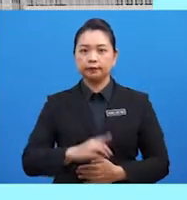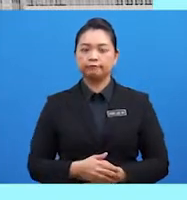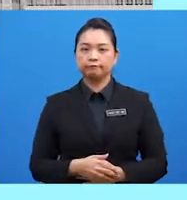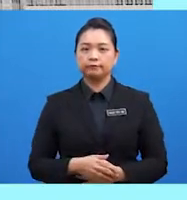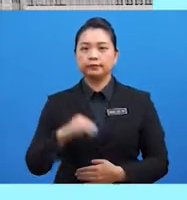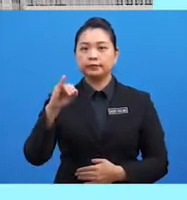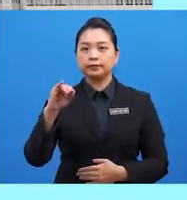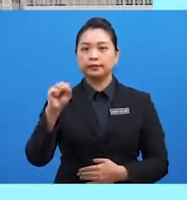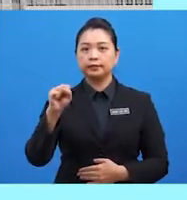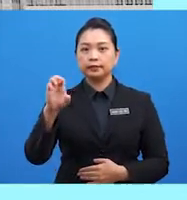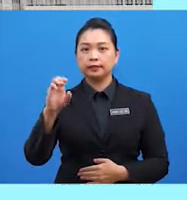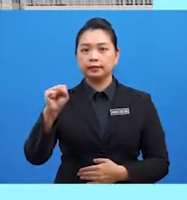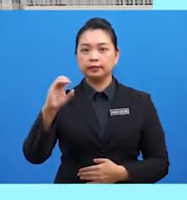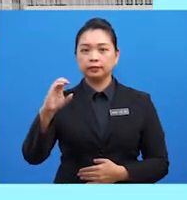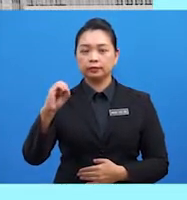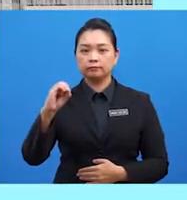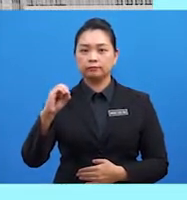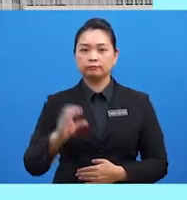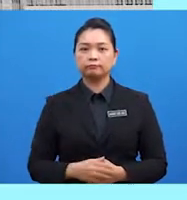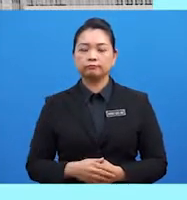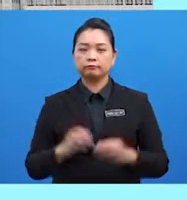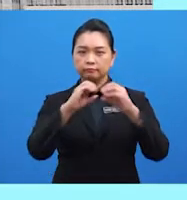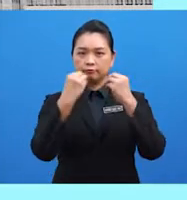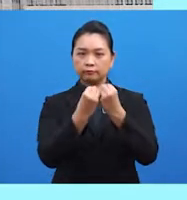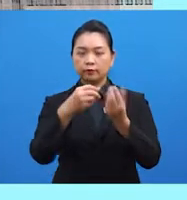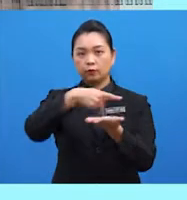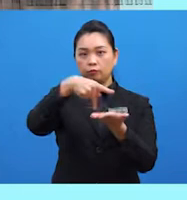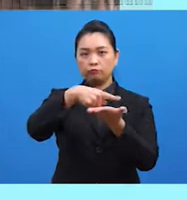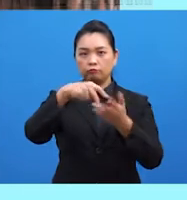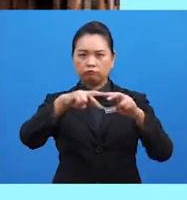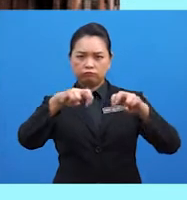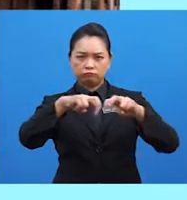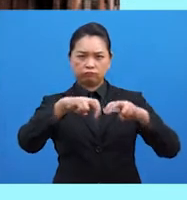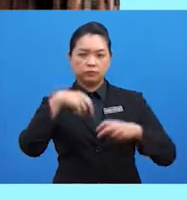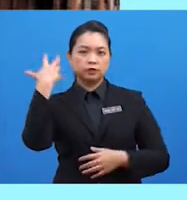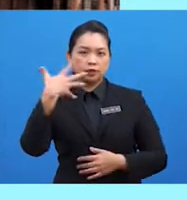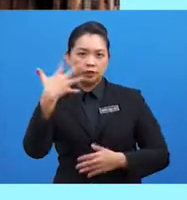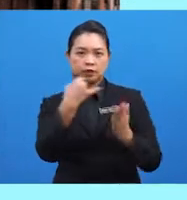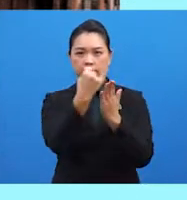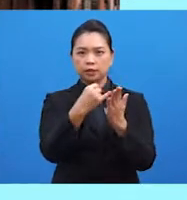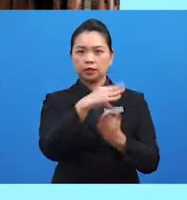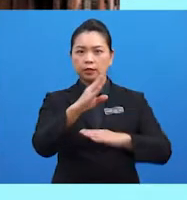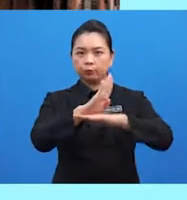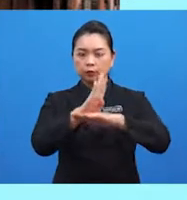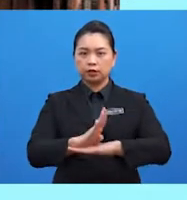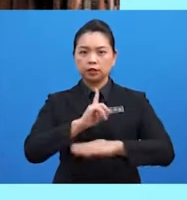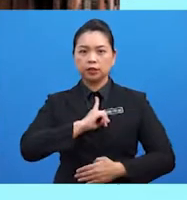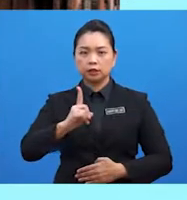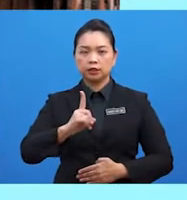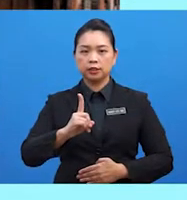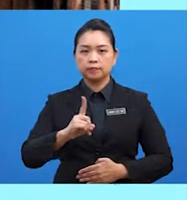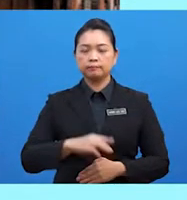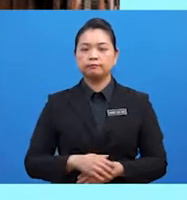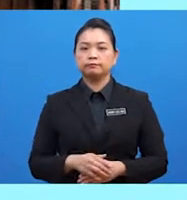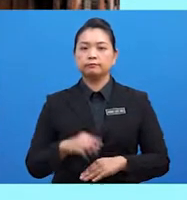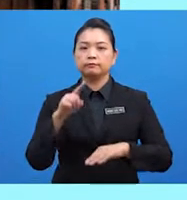ISESCO Penubuhan Pusat Penyelidikan Sejarah, Seni dan Kebudayaan Islam